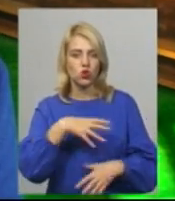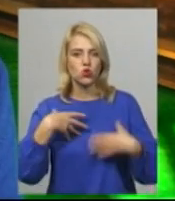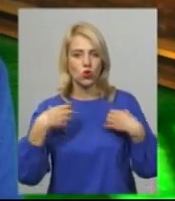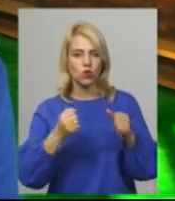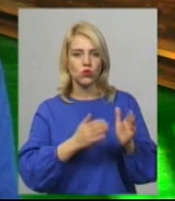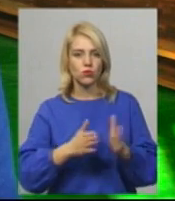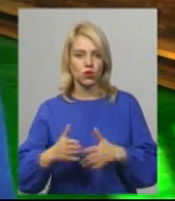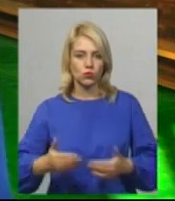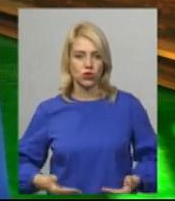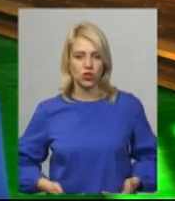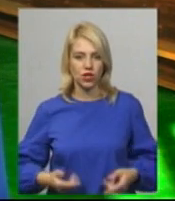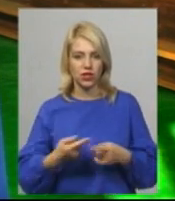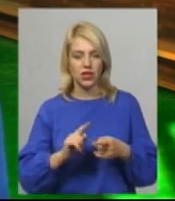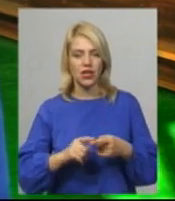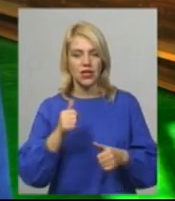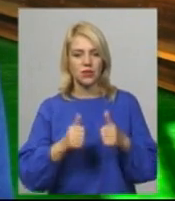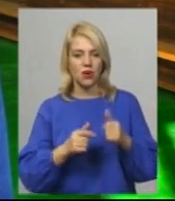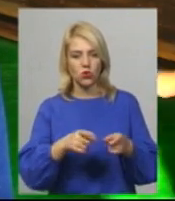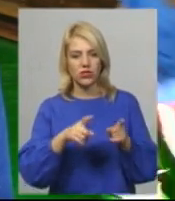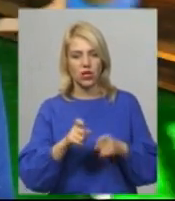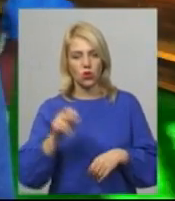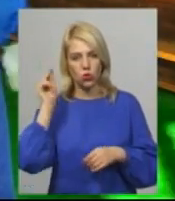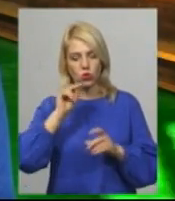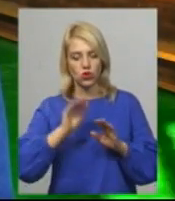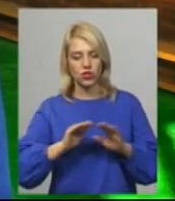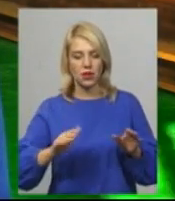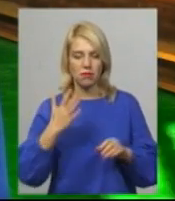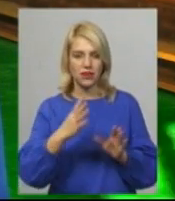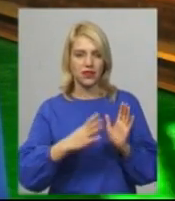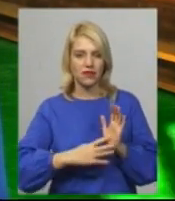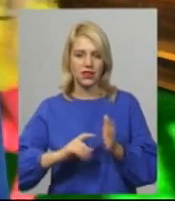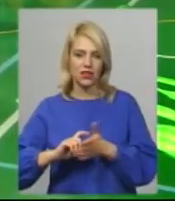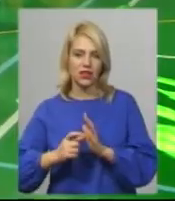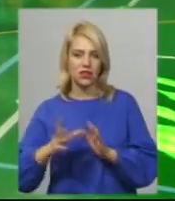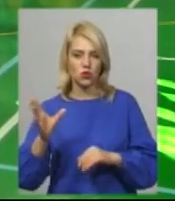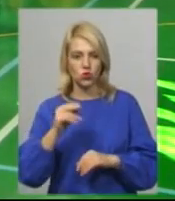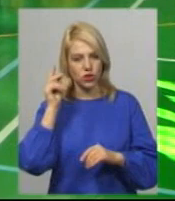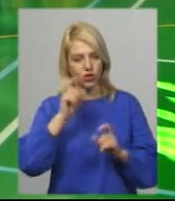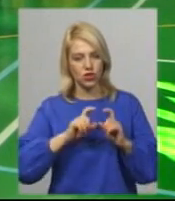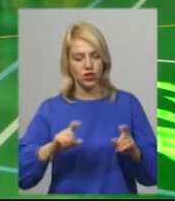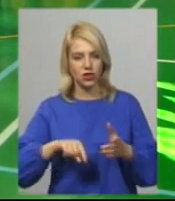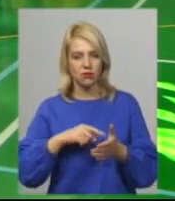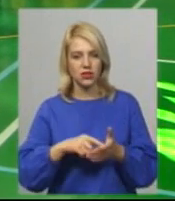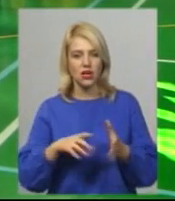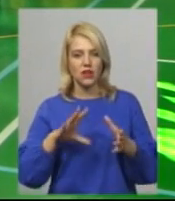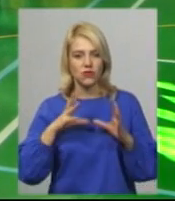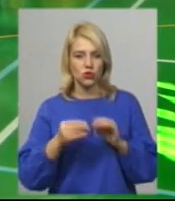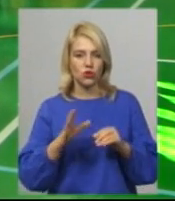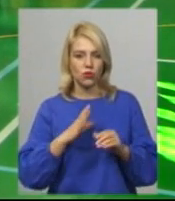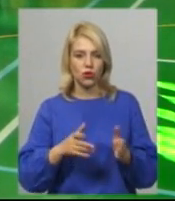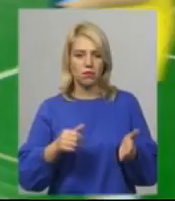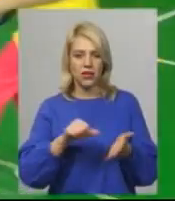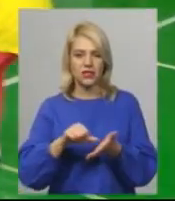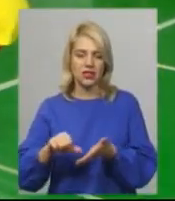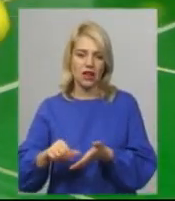способу життя. До змагань залучені учні 5-9 класів усіх шкіл міста. Всього у змаганнях представлено трибікові групи.